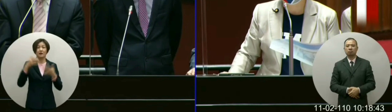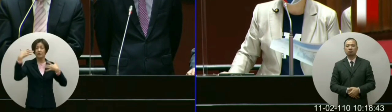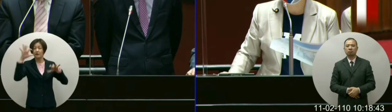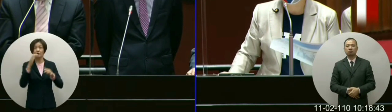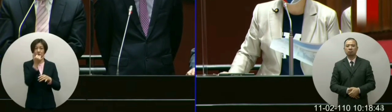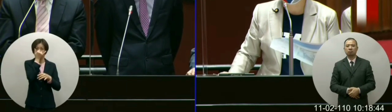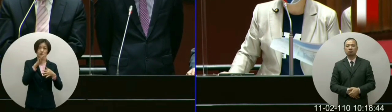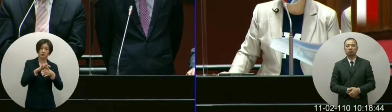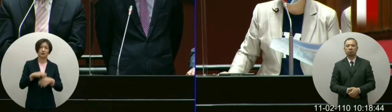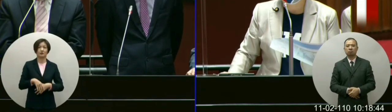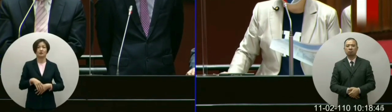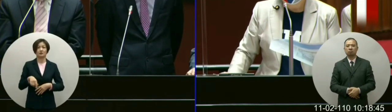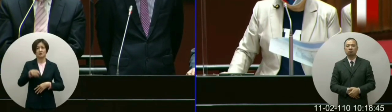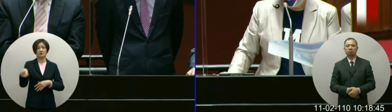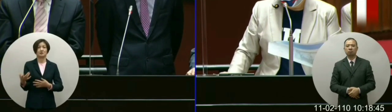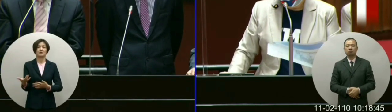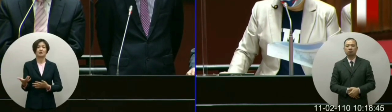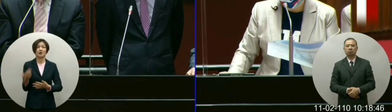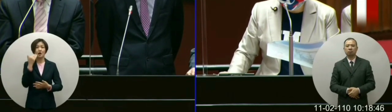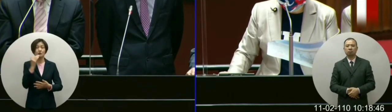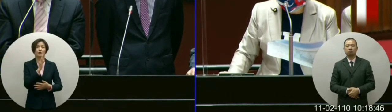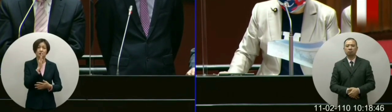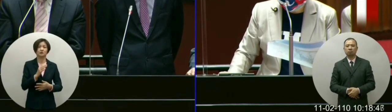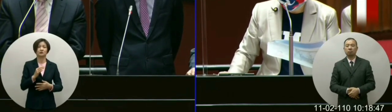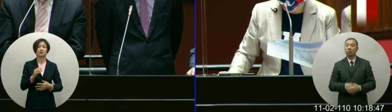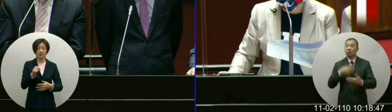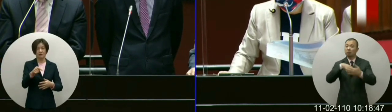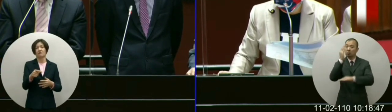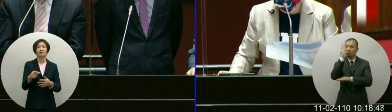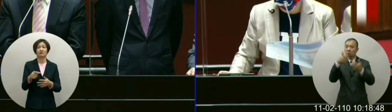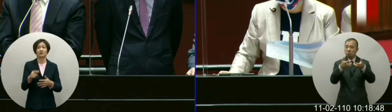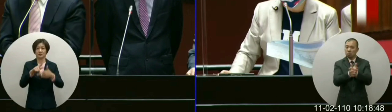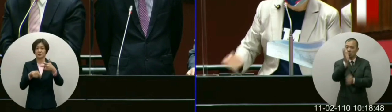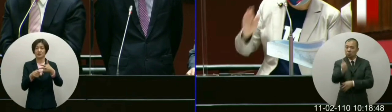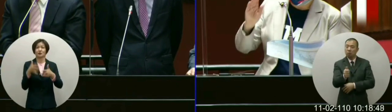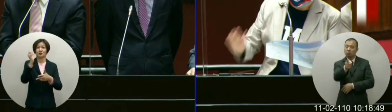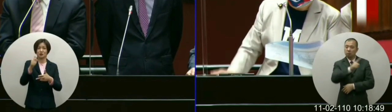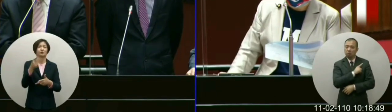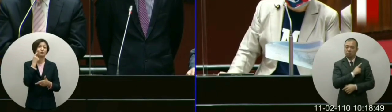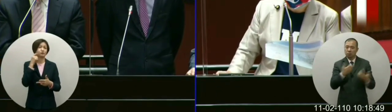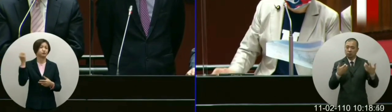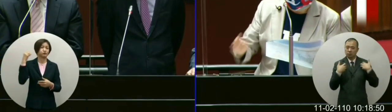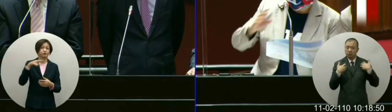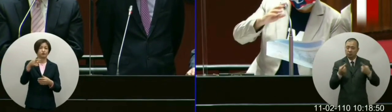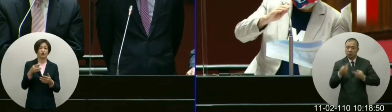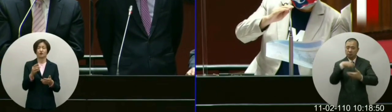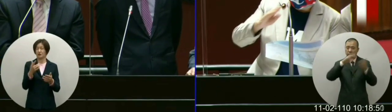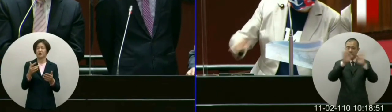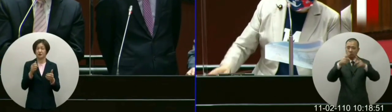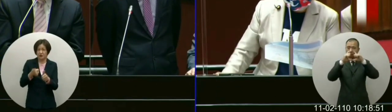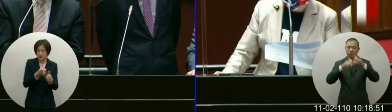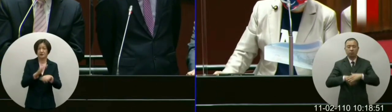今天咨询的范围内我不知道假如是的话内政部长请你针对你的职责来做回答所以院长